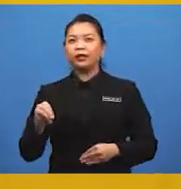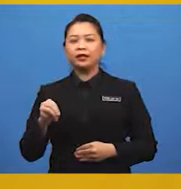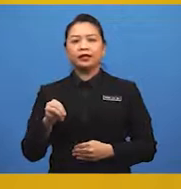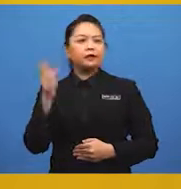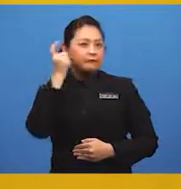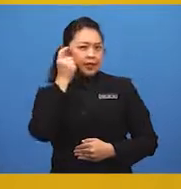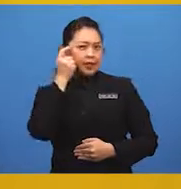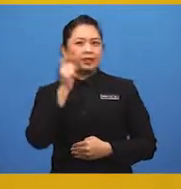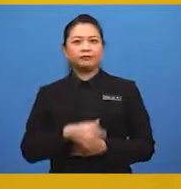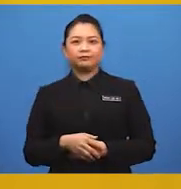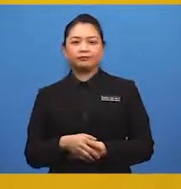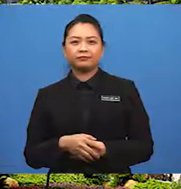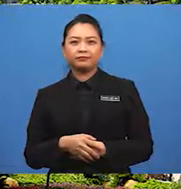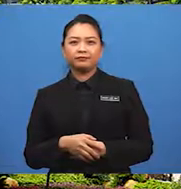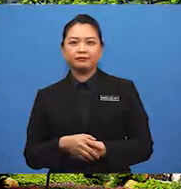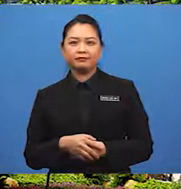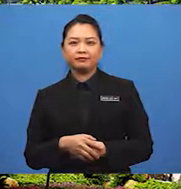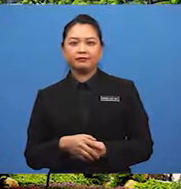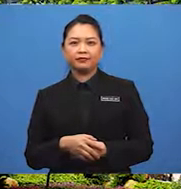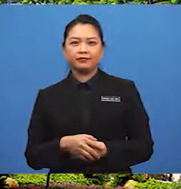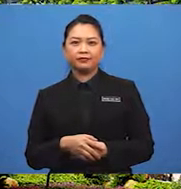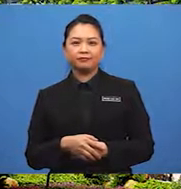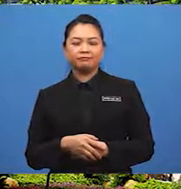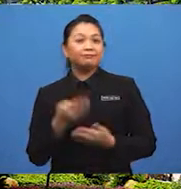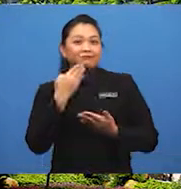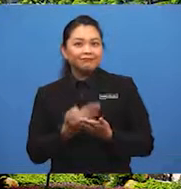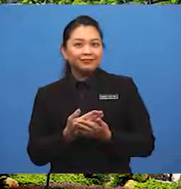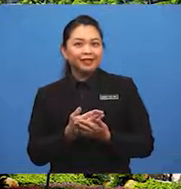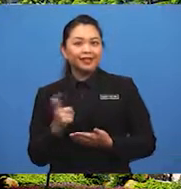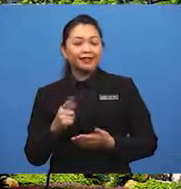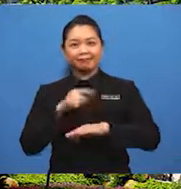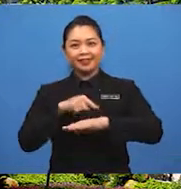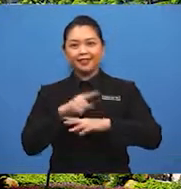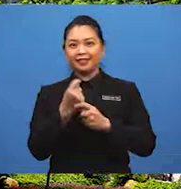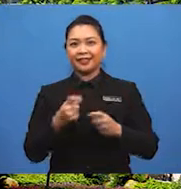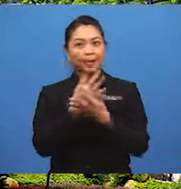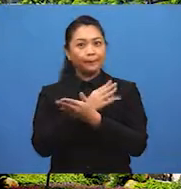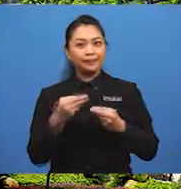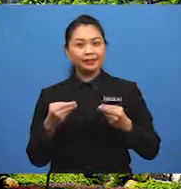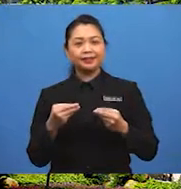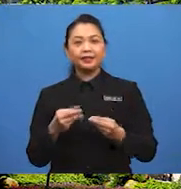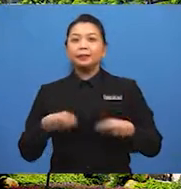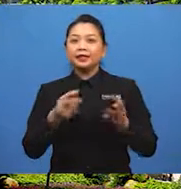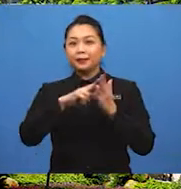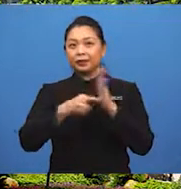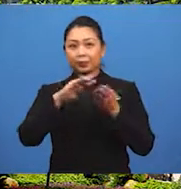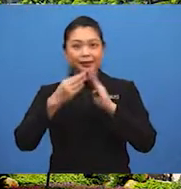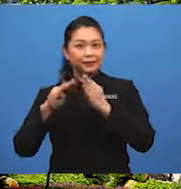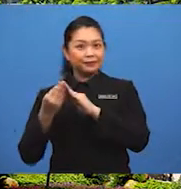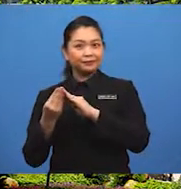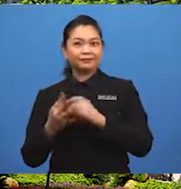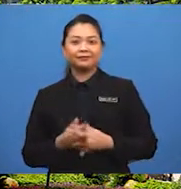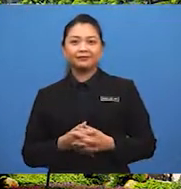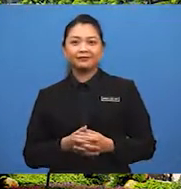berfikir. Baiklah, masa telah tamat. berikan masuk pembandaran.